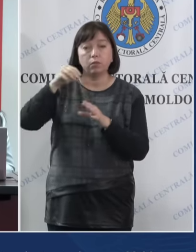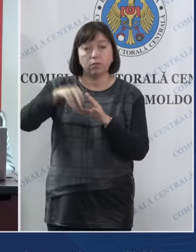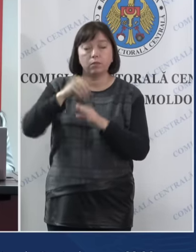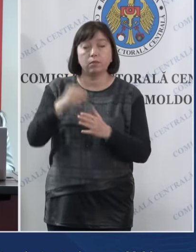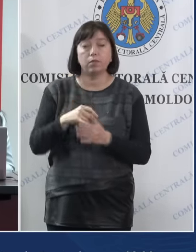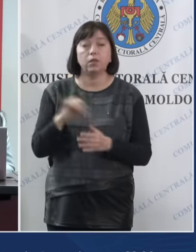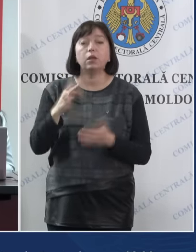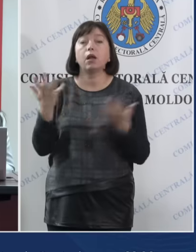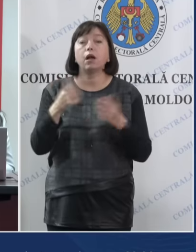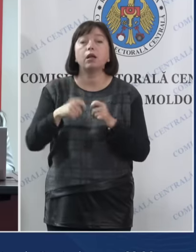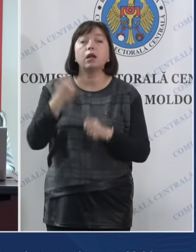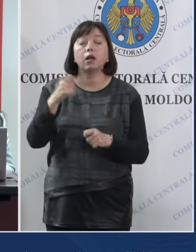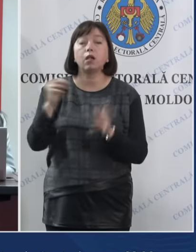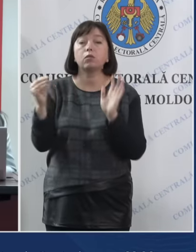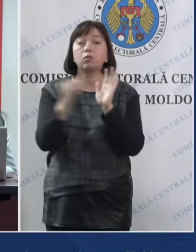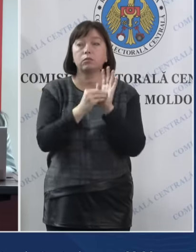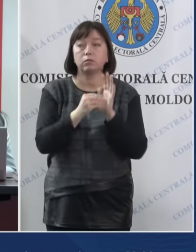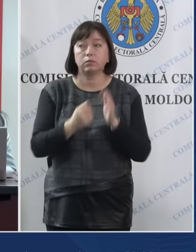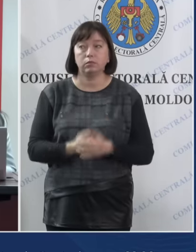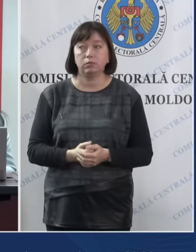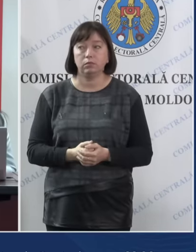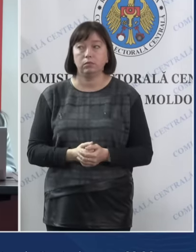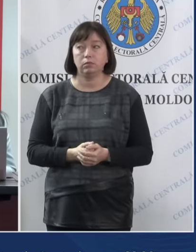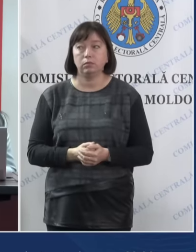ce încălcări anunță pe scurt?